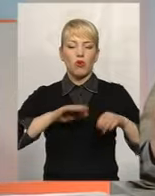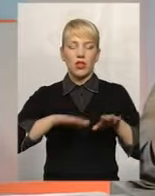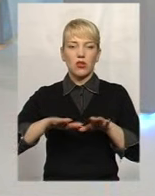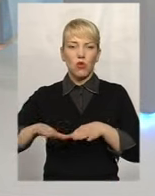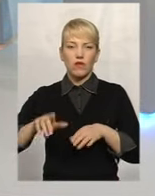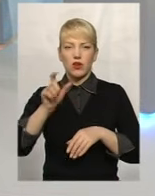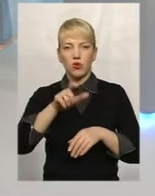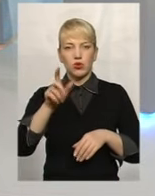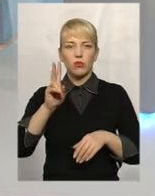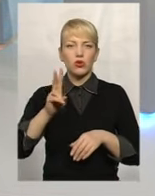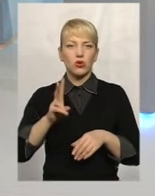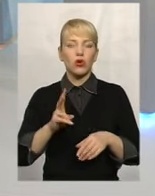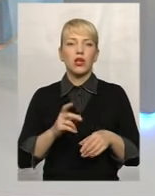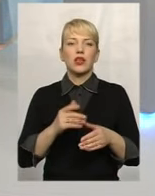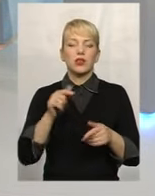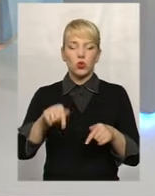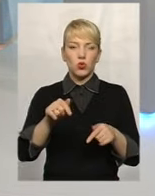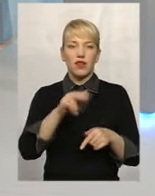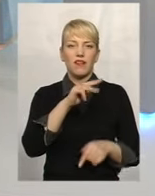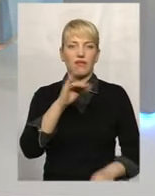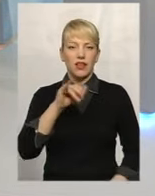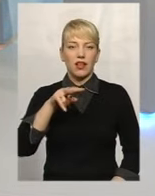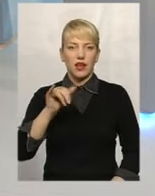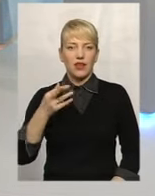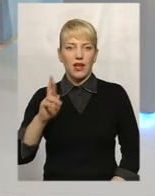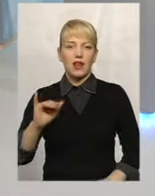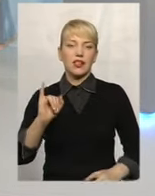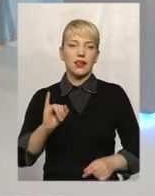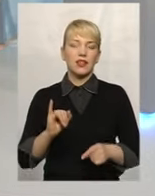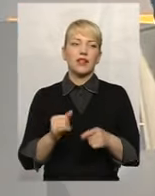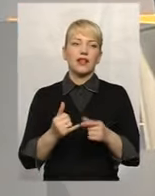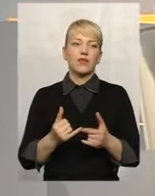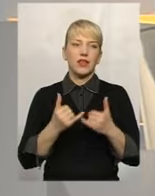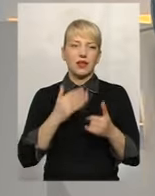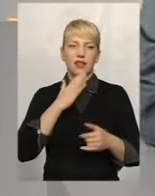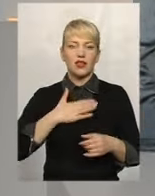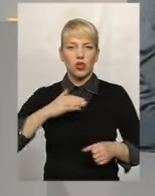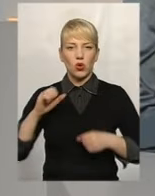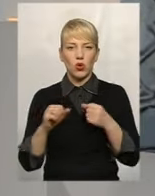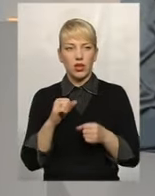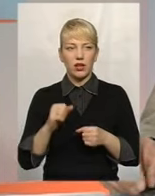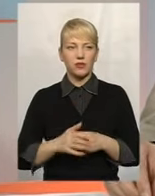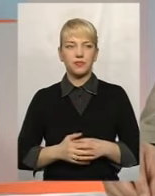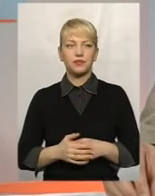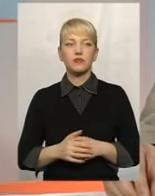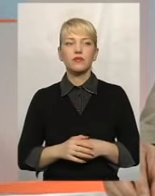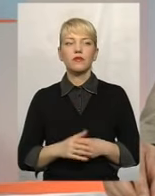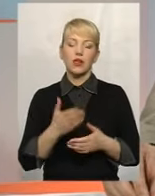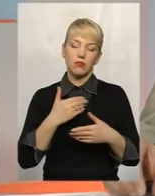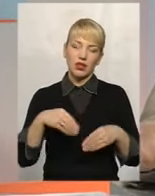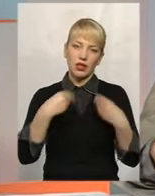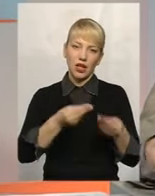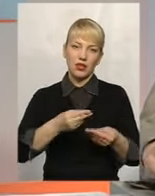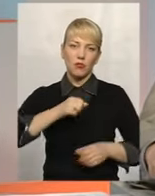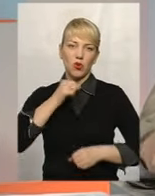які знаходяться і тут філії, і передаємо матеріали подальше для наших колег. Ваші колеги працюють в іншій області. Ми надаємо інформацію нашим